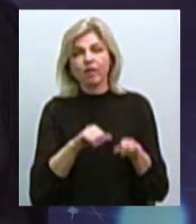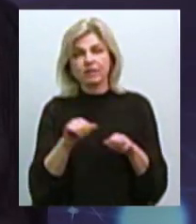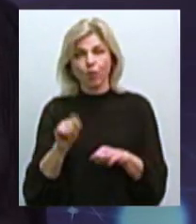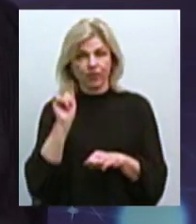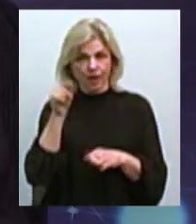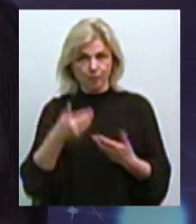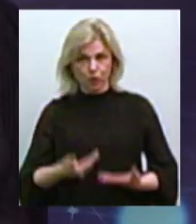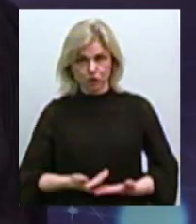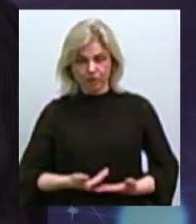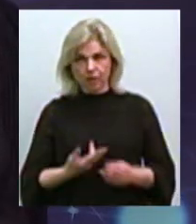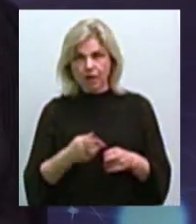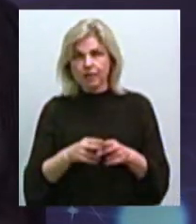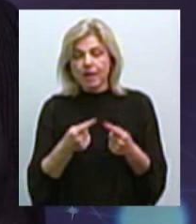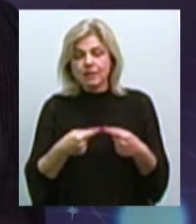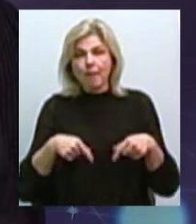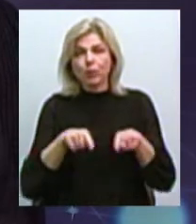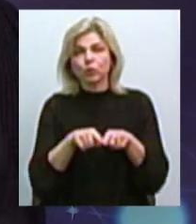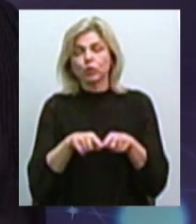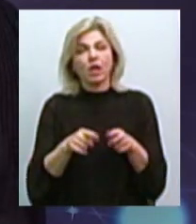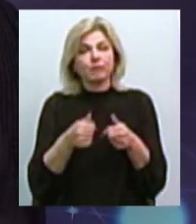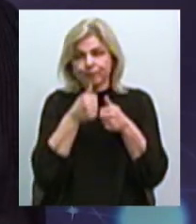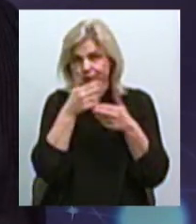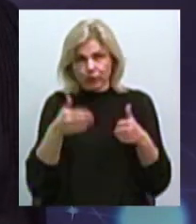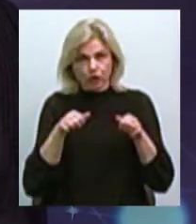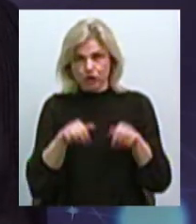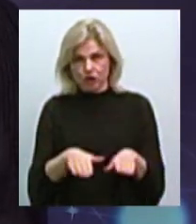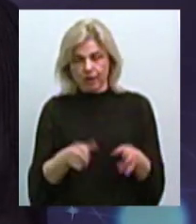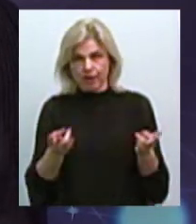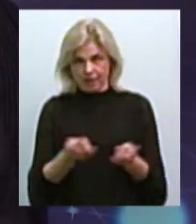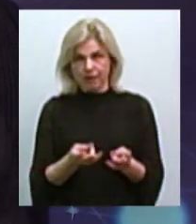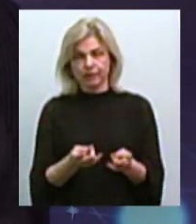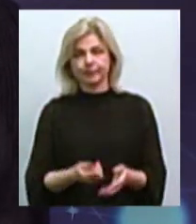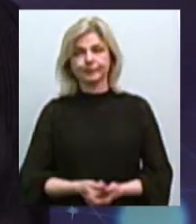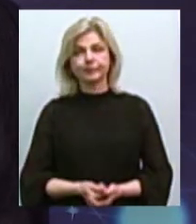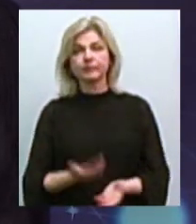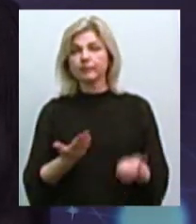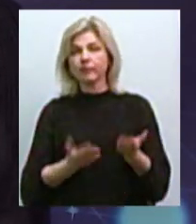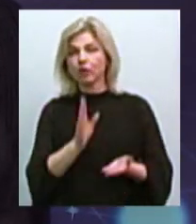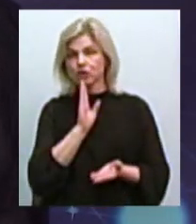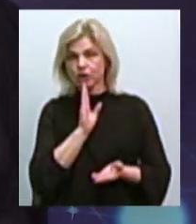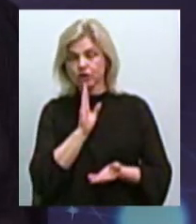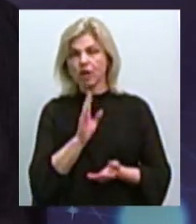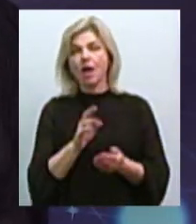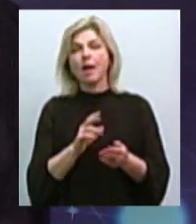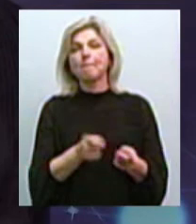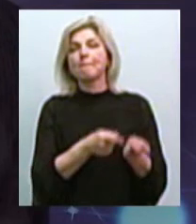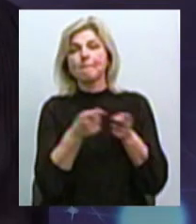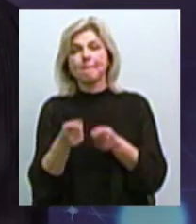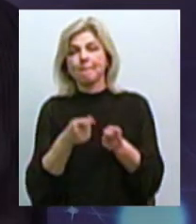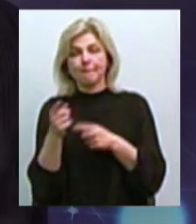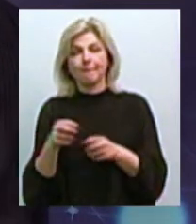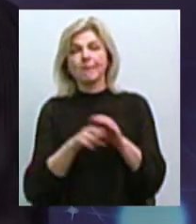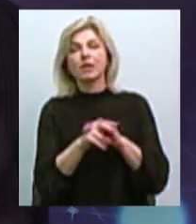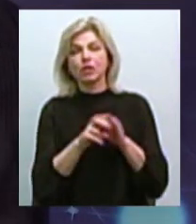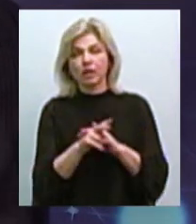Тому це замкнутий круг, який треба решати. Тобто, якщо жінчина, навіть переселенка, приїжджає на